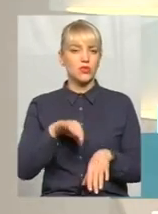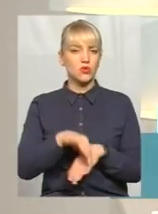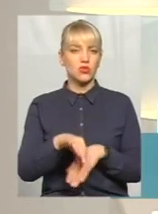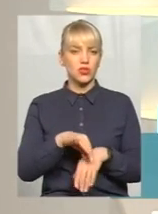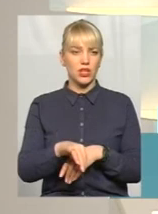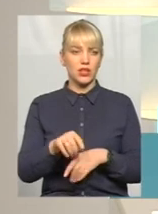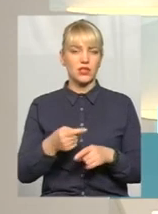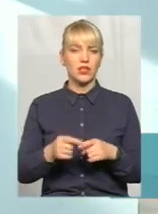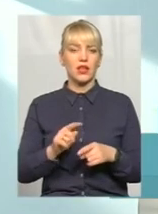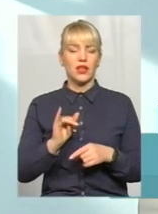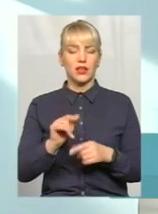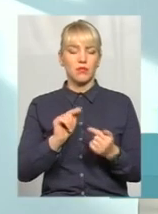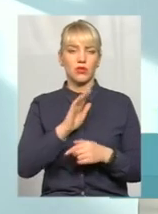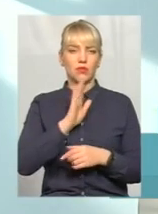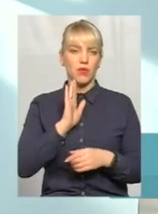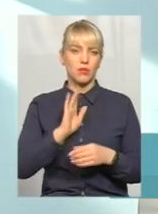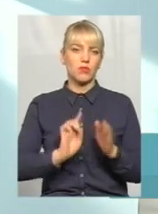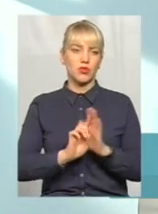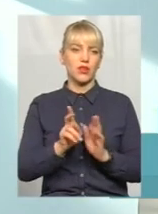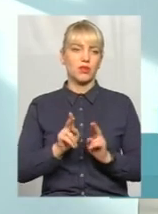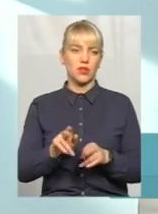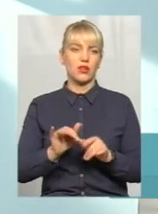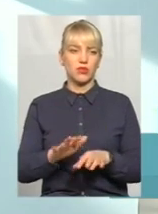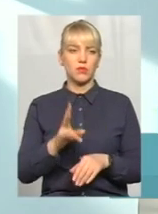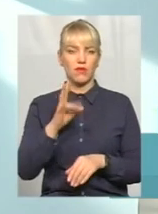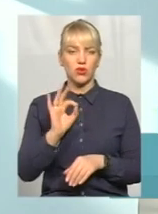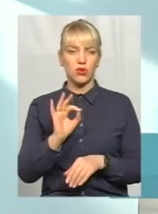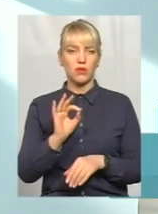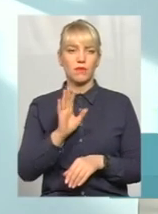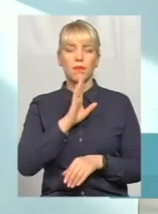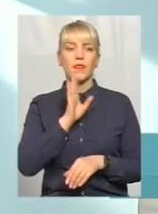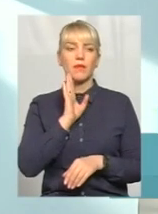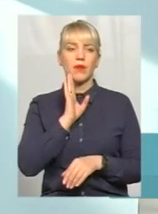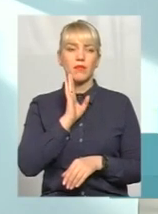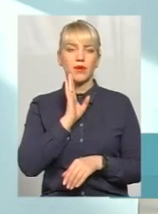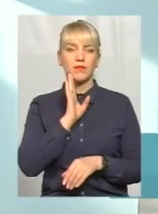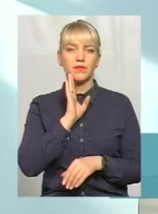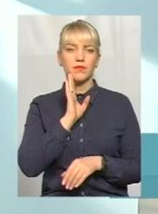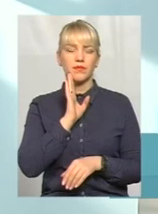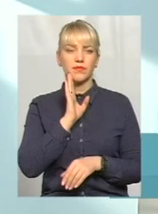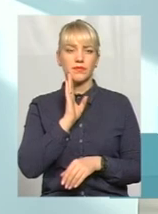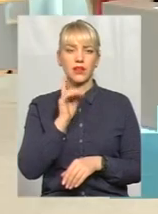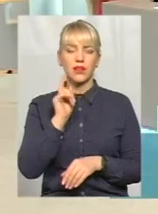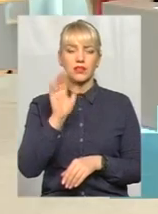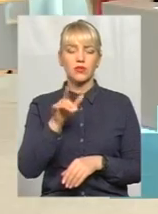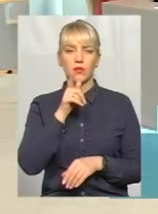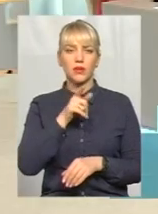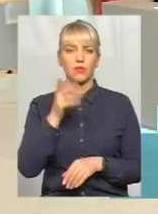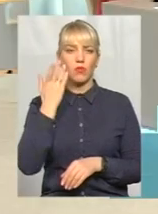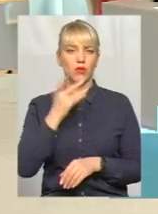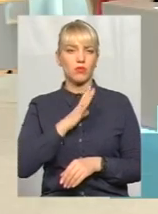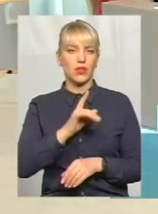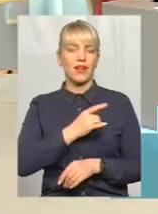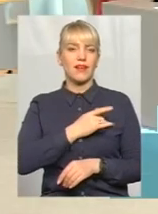усиновителька, проти мами порушили кримінальну справу, але мама має, за той період, поки вона була усиновителькою,